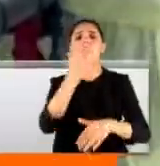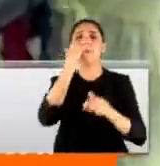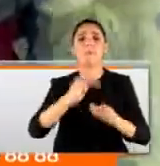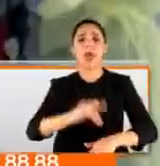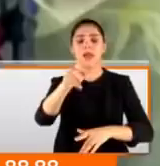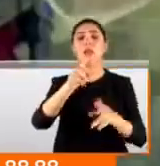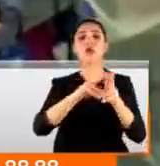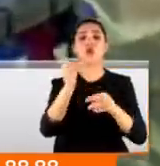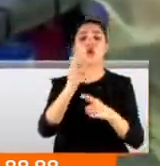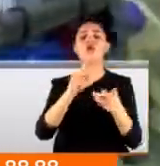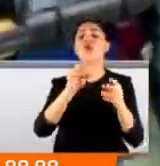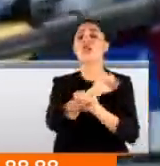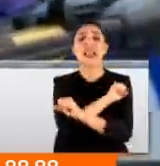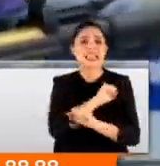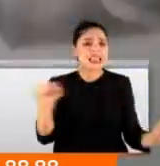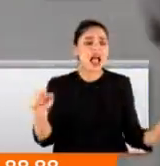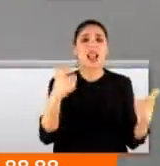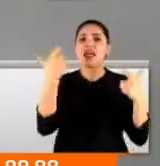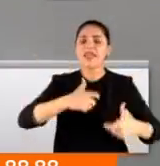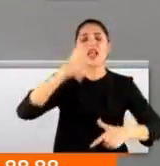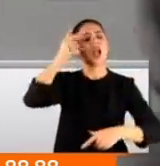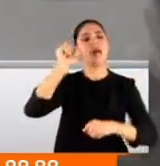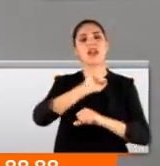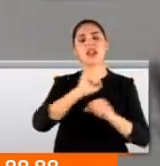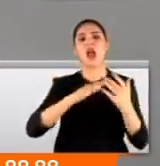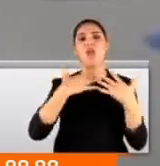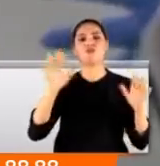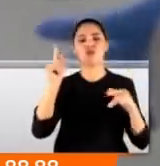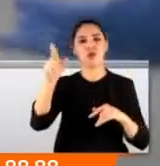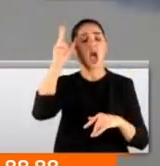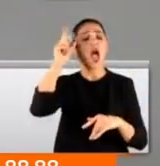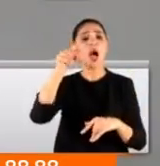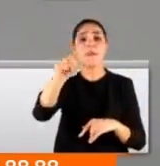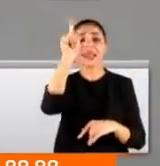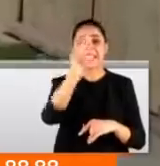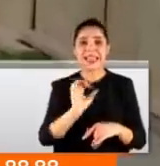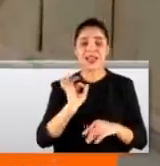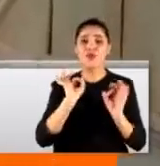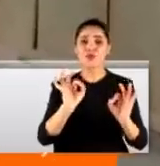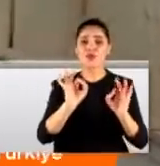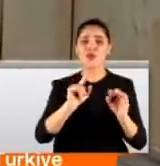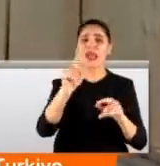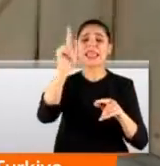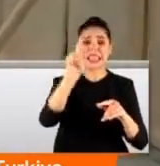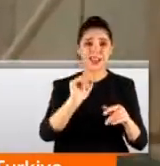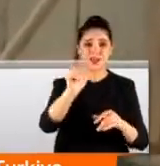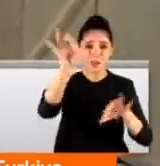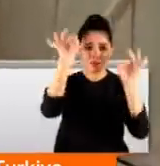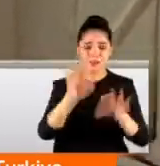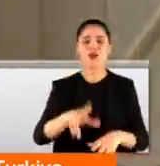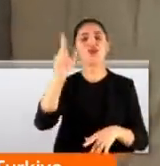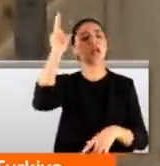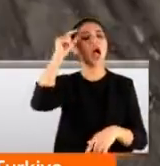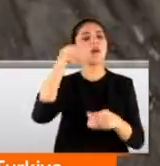Koronavirüs pandemisinden en çok etkilenen yer Amerika. Salgının ilk günlerinde ülke genelinde olduğu gibi New York kentinde de